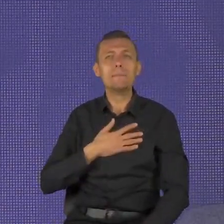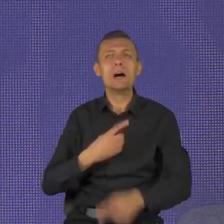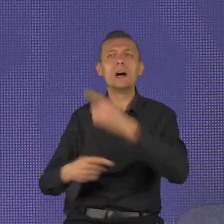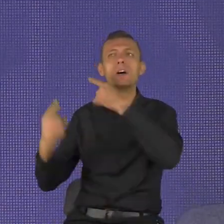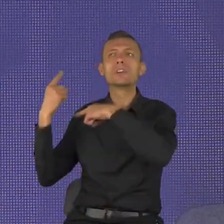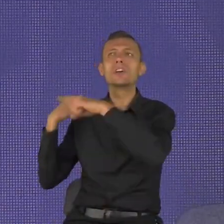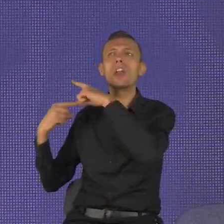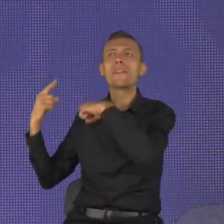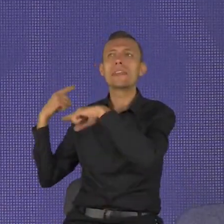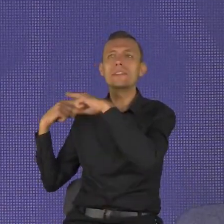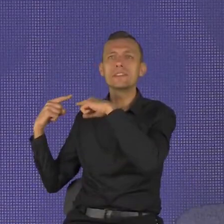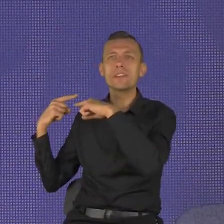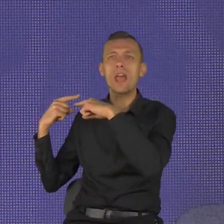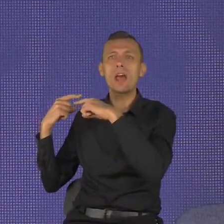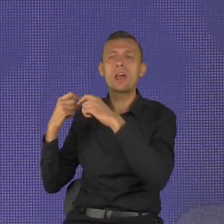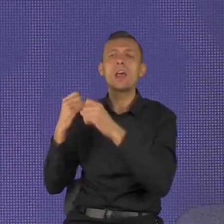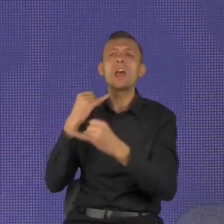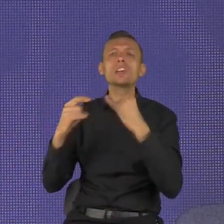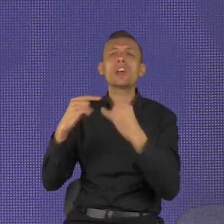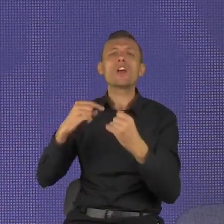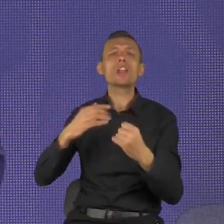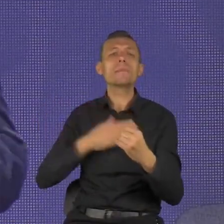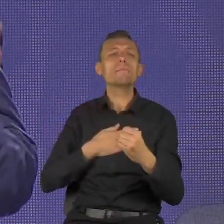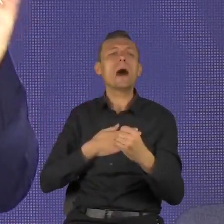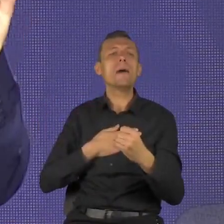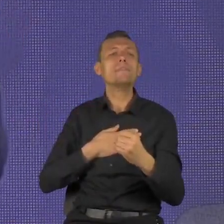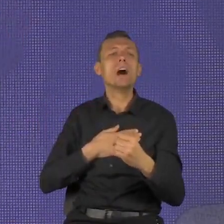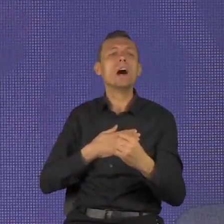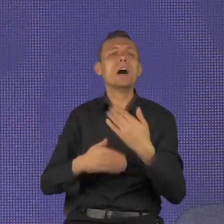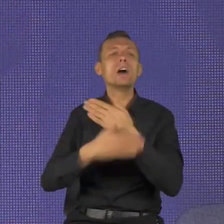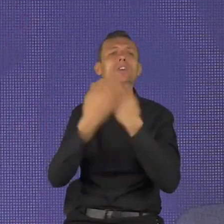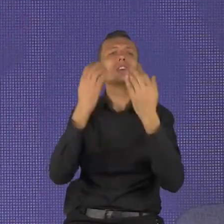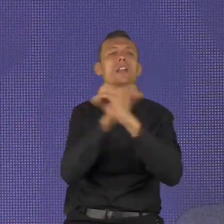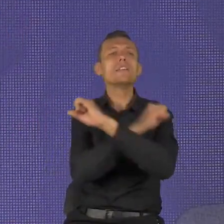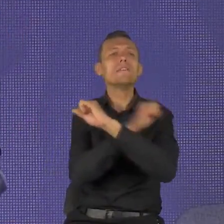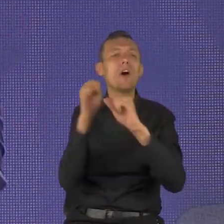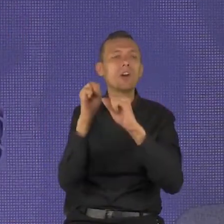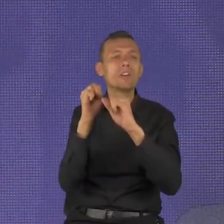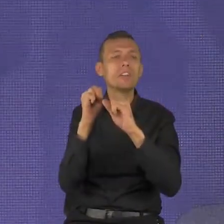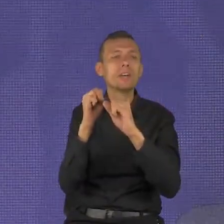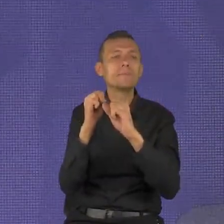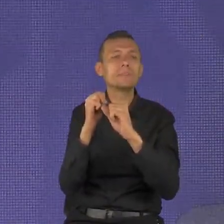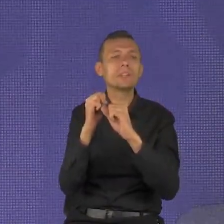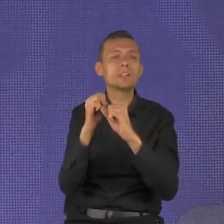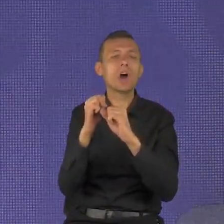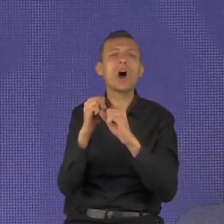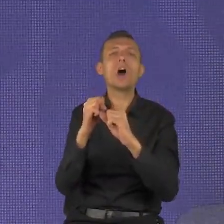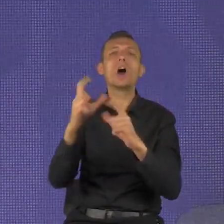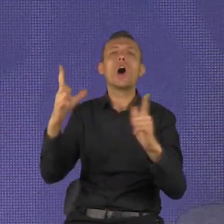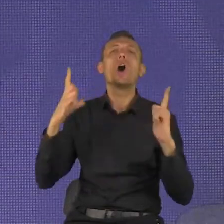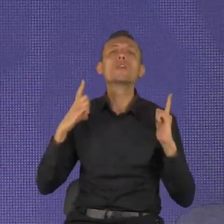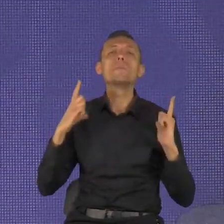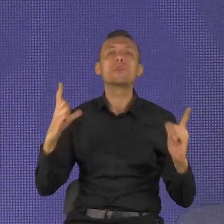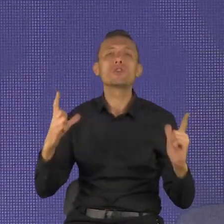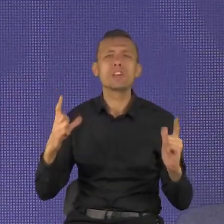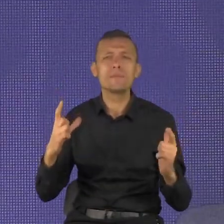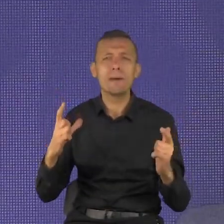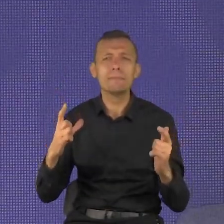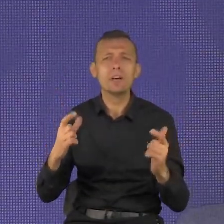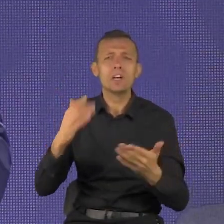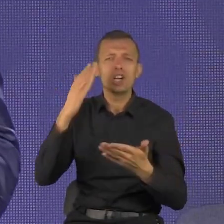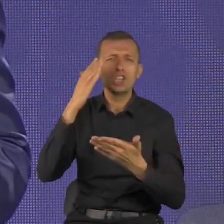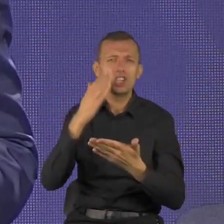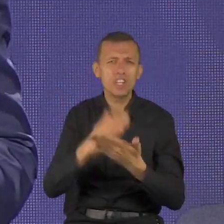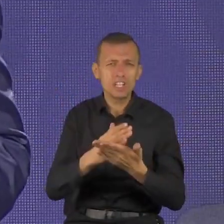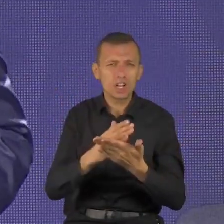mówiąc, gdy sprawa dotyczy życia lub śmierci. Ale to takie. Wiecie, znam pewnego pastora, do którego zadzwonił